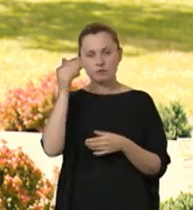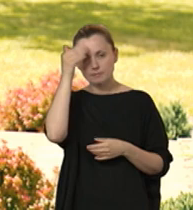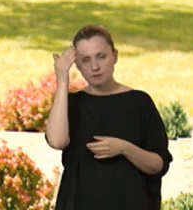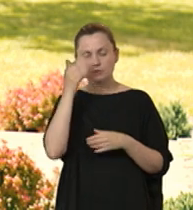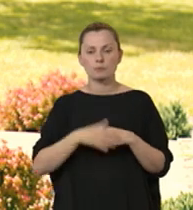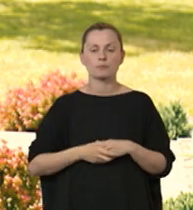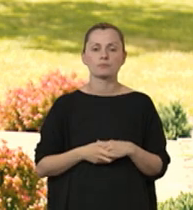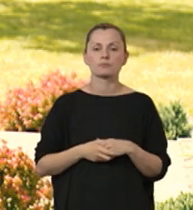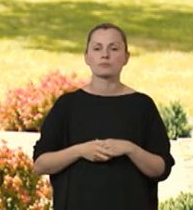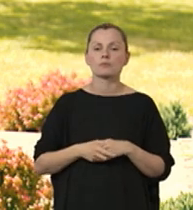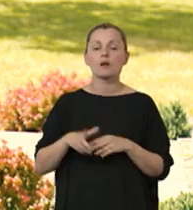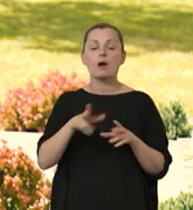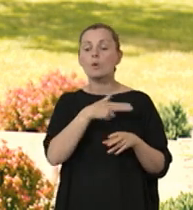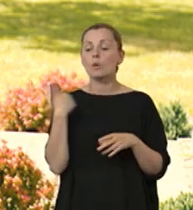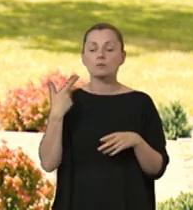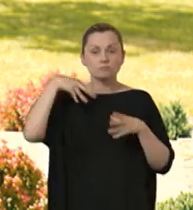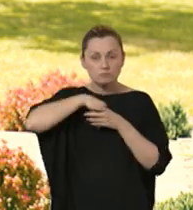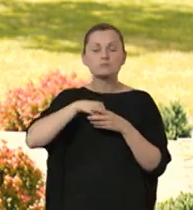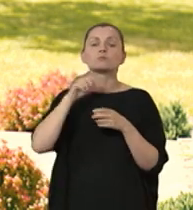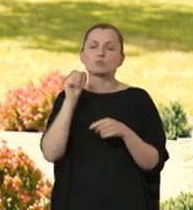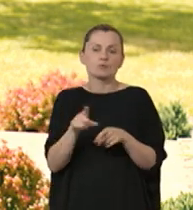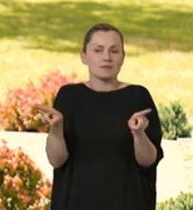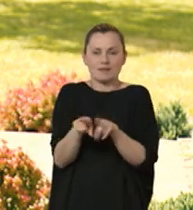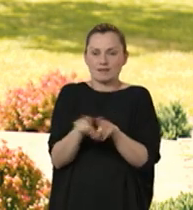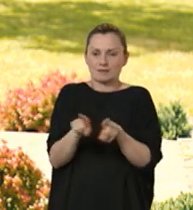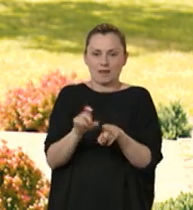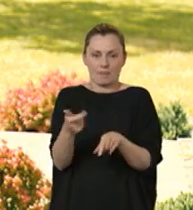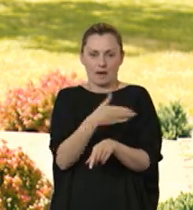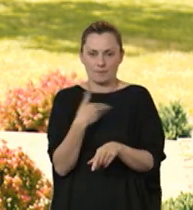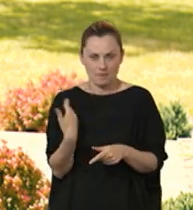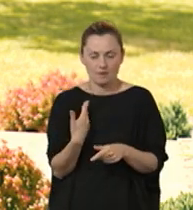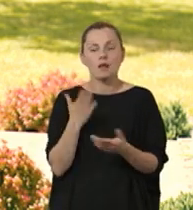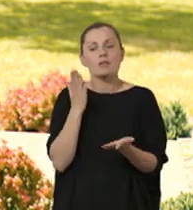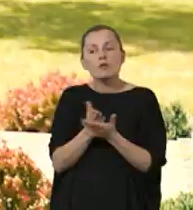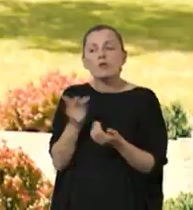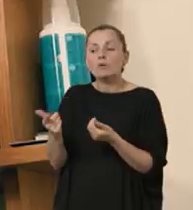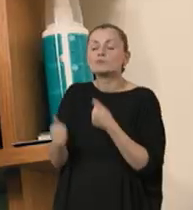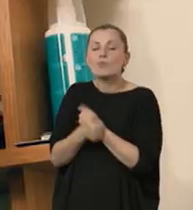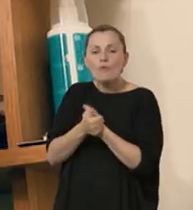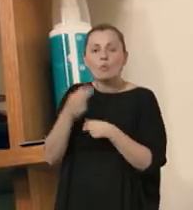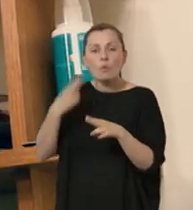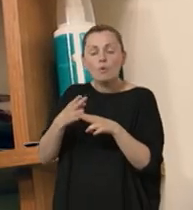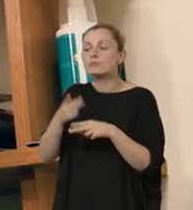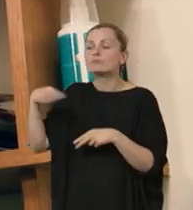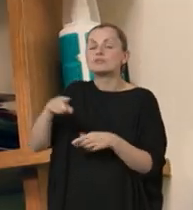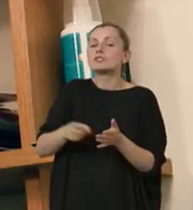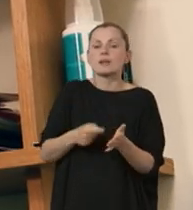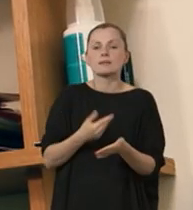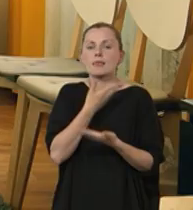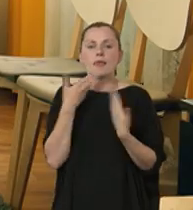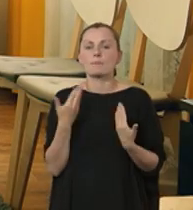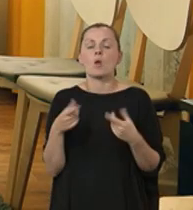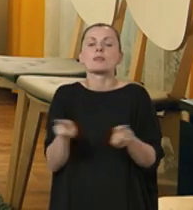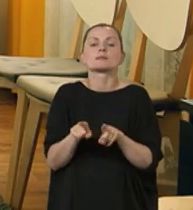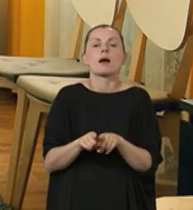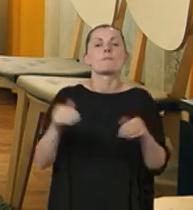psychicznymi, że wśród nas są tacy sami jak my, tylko przez chorobę często nie mają